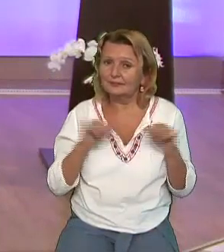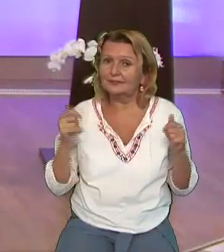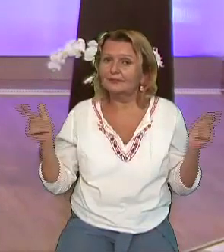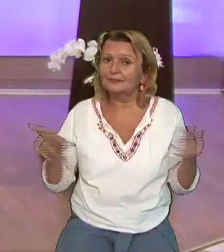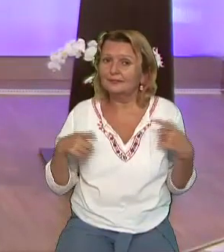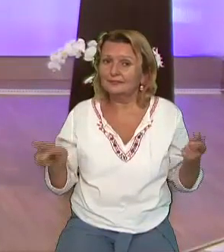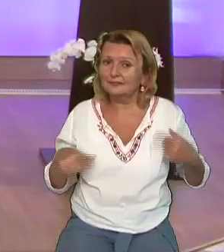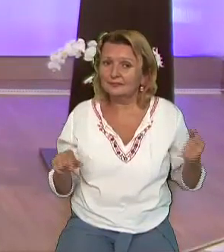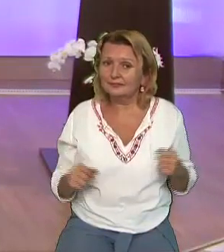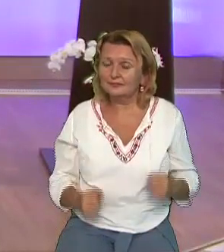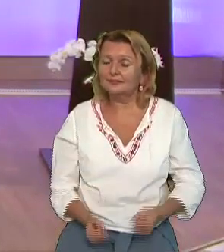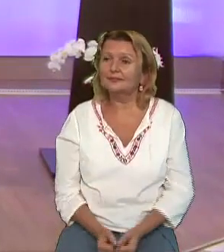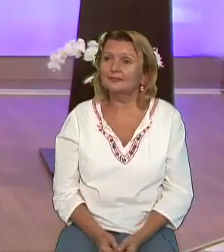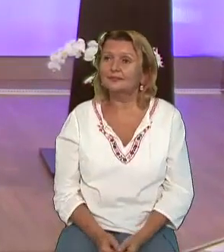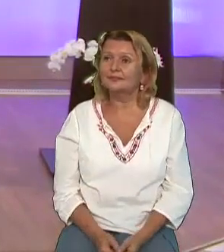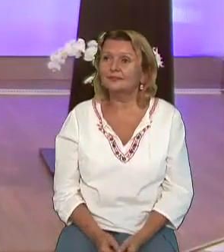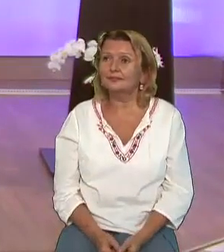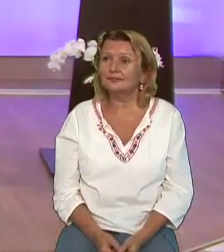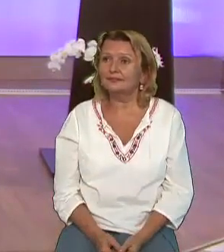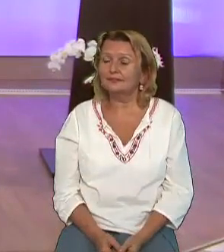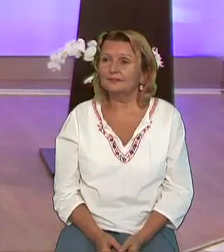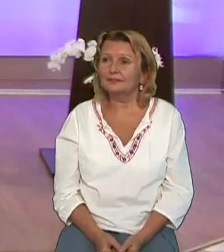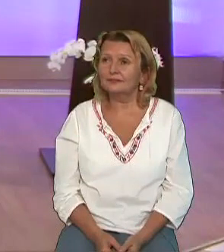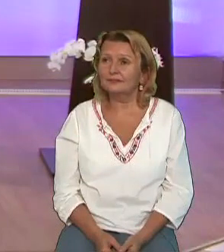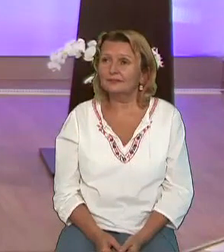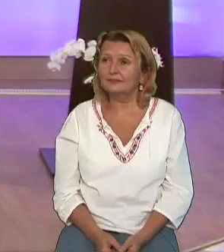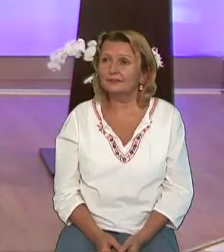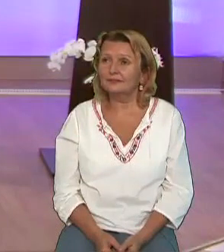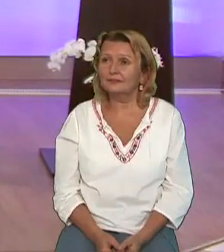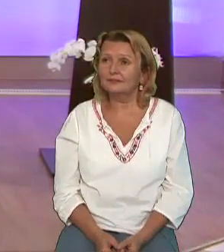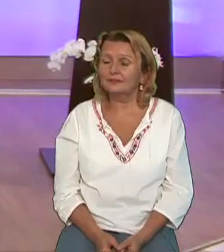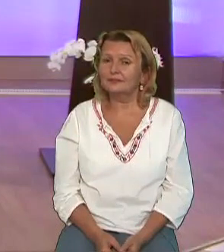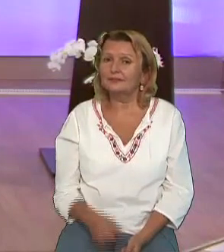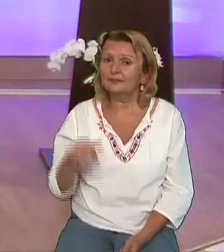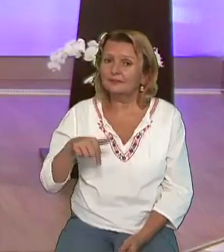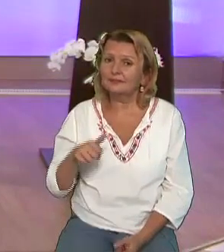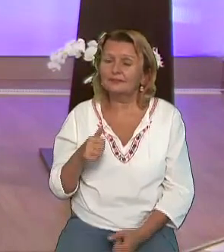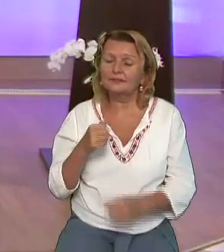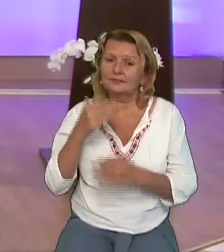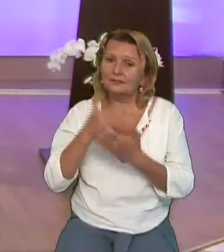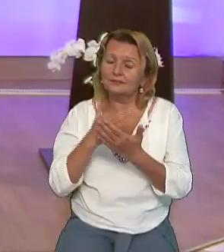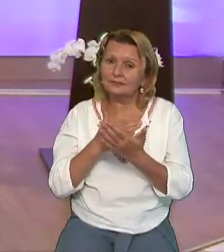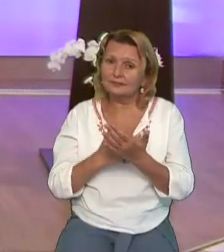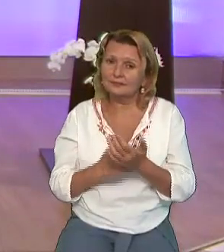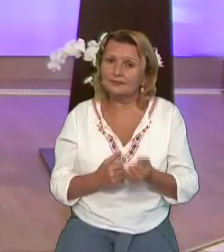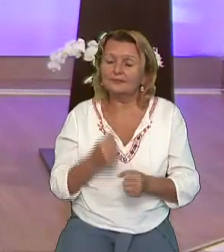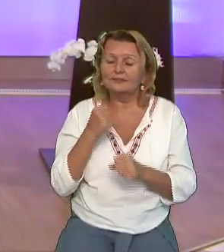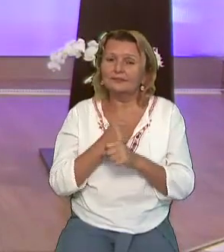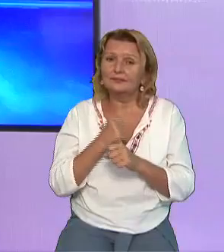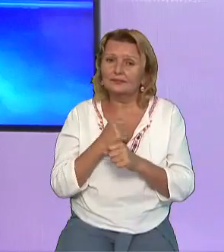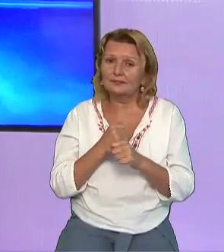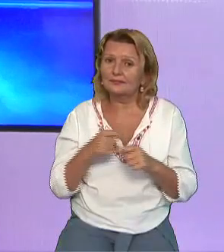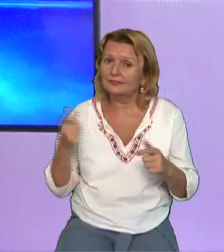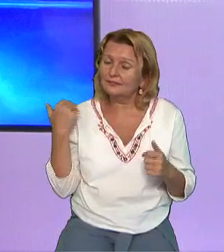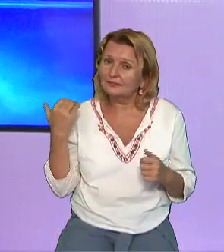lângă Dumnezeu. Să nu cumva să credeți că acest program nu a fost făcut cu sacrificii. Acest program a fost făcut cu mari sacrificii.